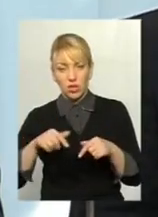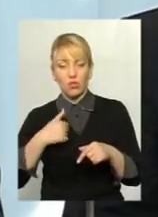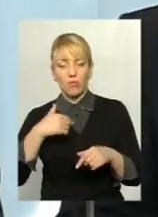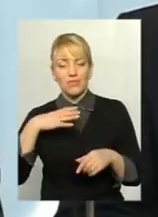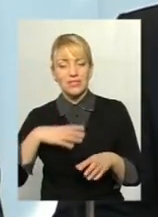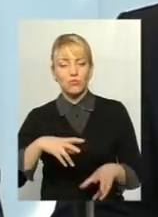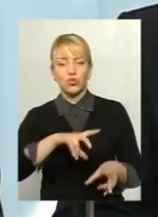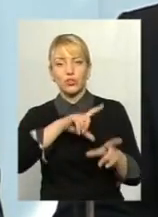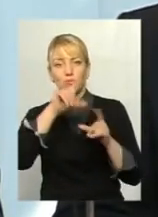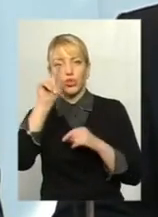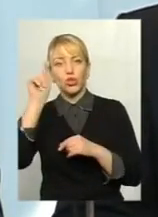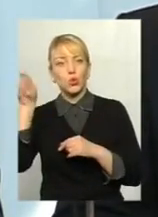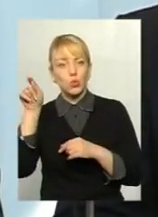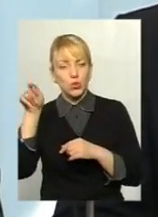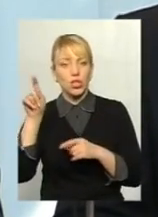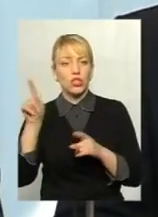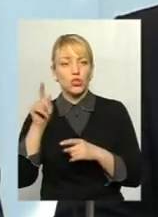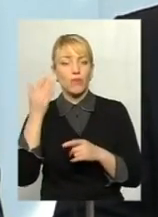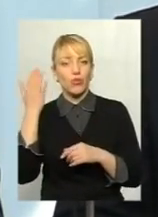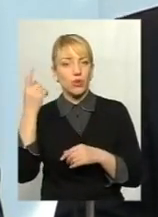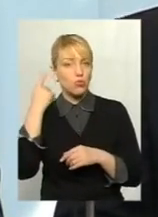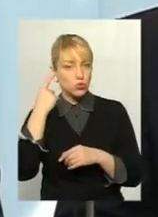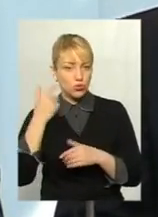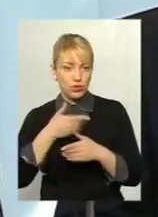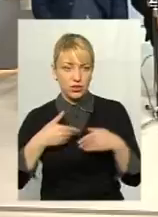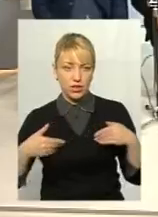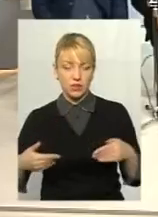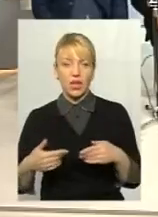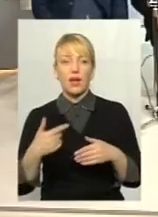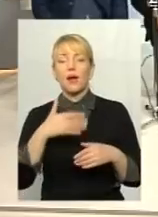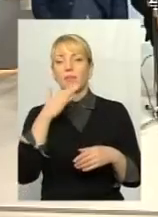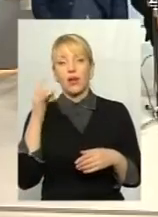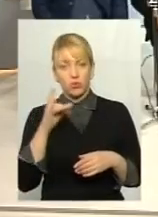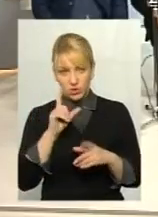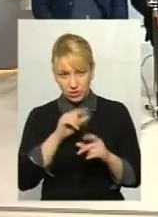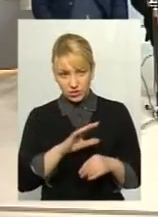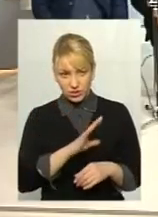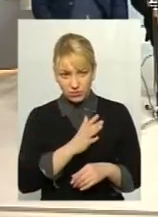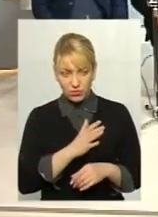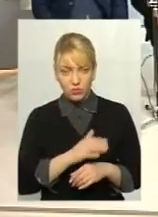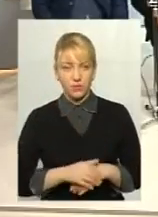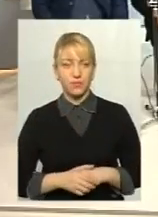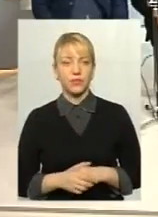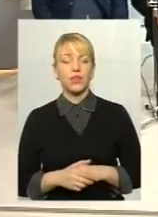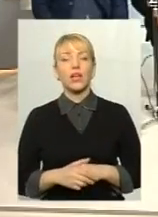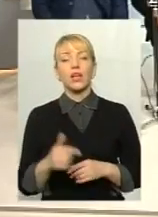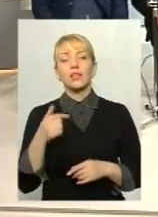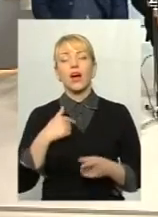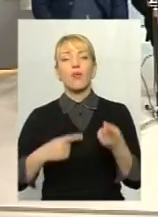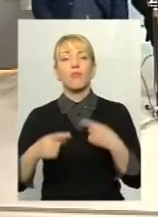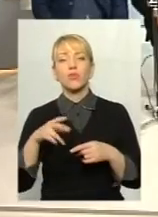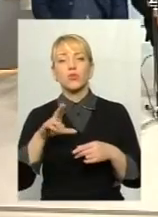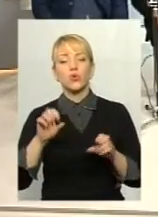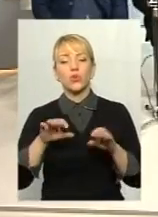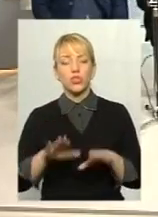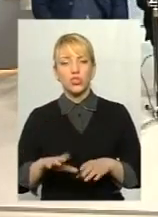кількістю людей для того, щоб вони дослухалися до нас. Разом з тим, вже не один раз їздили? Ні. Дивіться, я знову ж повернувся до рішення форуму. На то